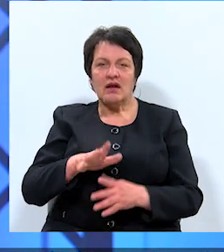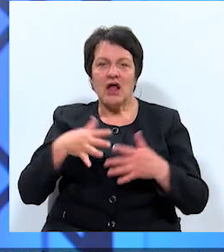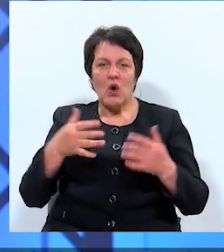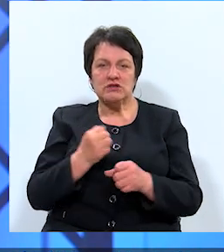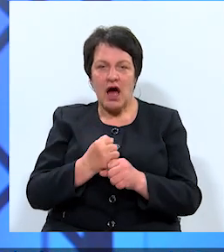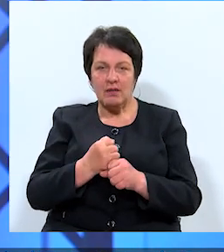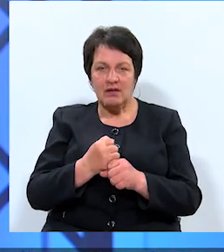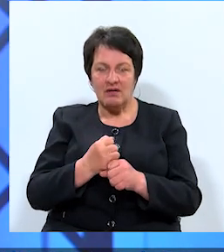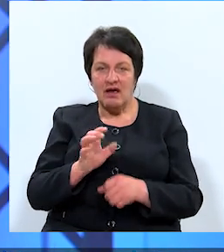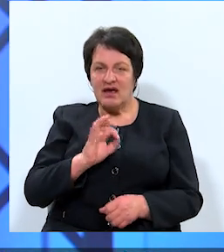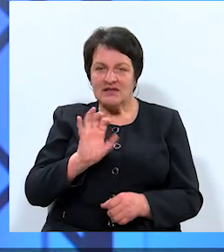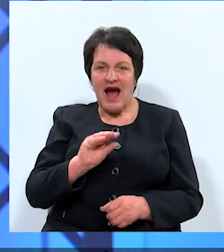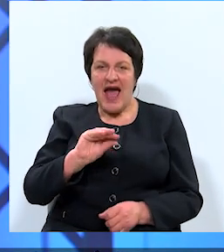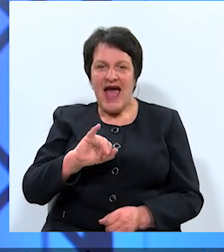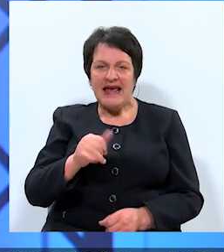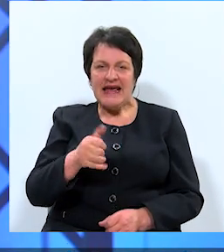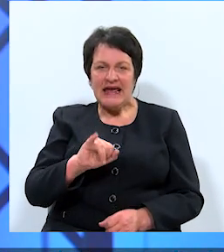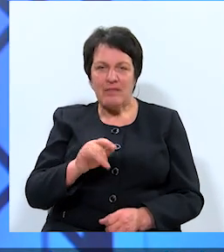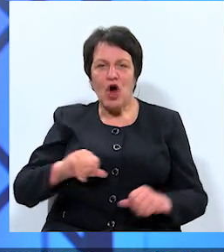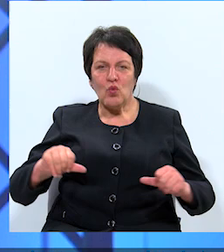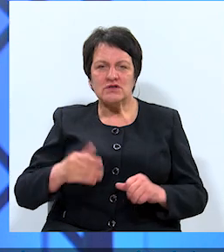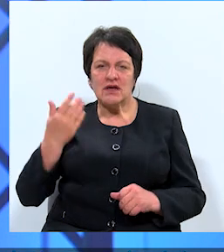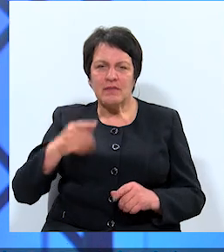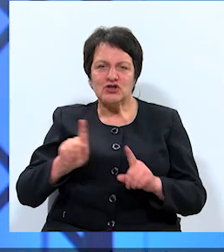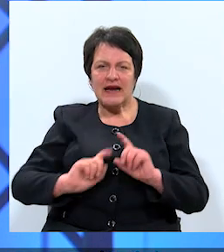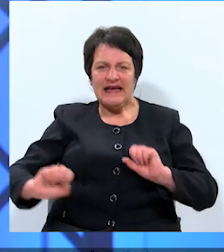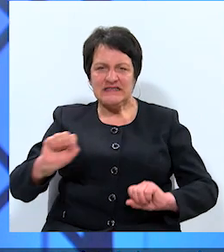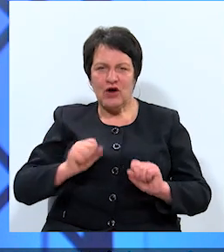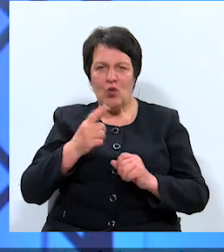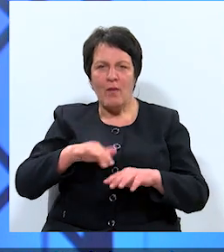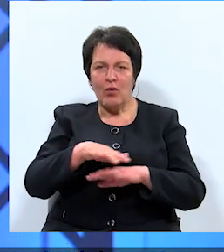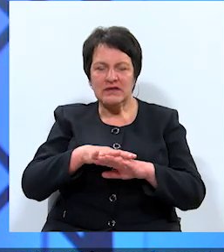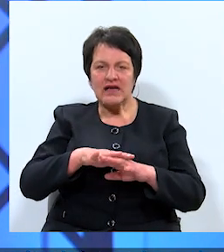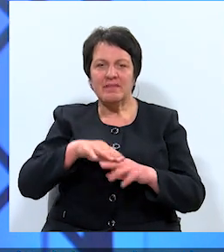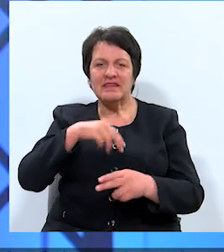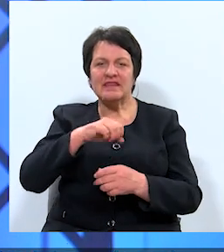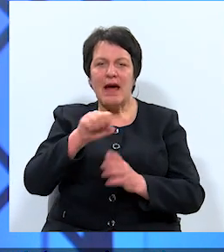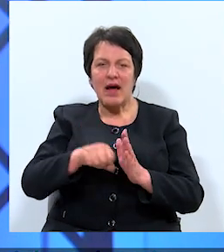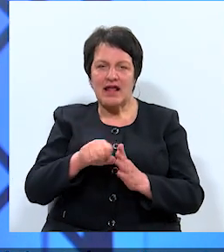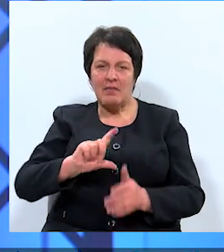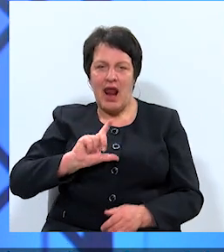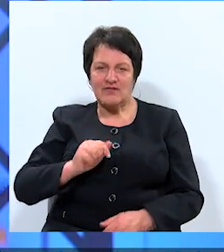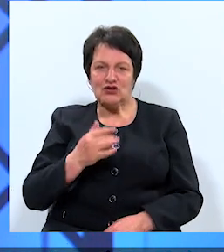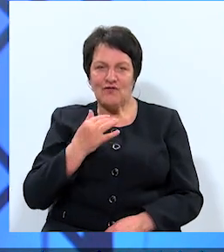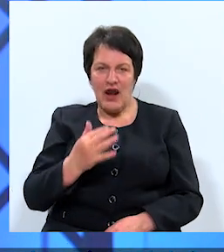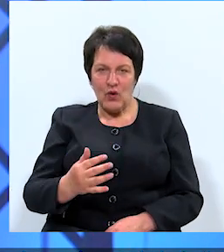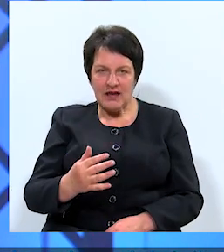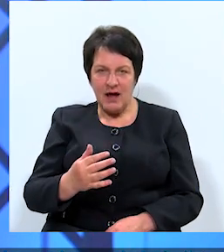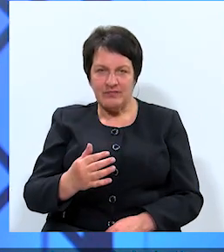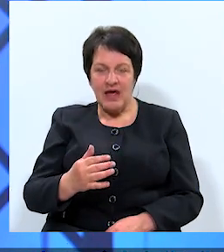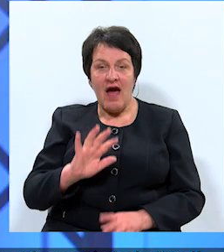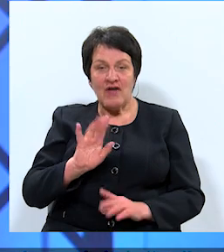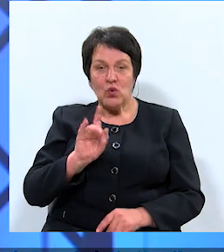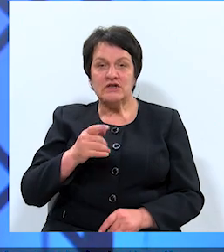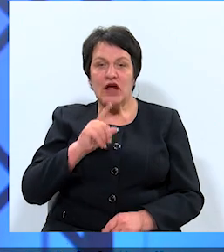Darba gan jāpiebilst, Eigiņkums arī iepriekš ir izvairījies no publiskām debatēm Latviešu valodā. Vēl uz Daugavpils